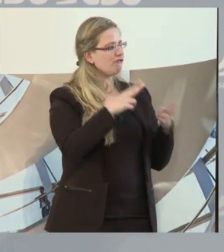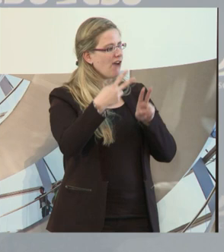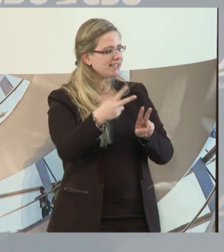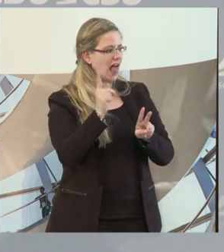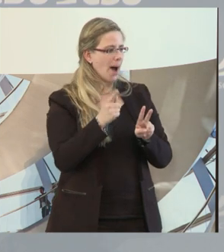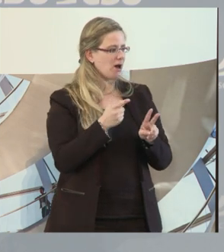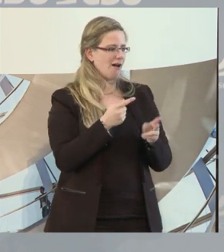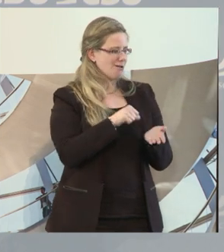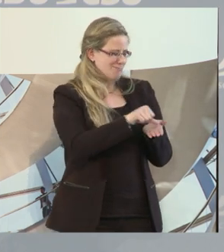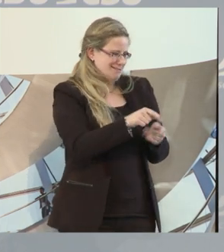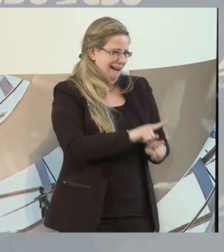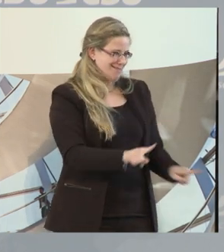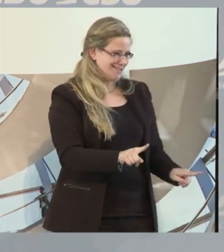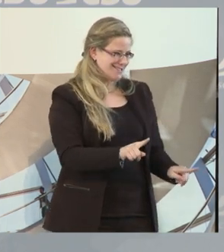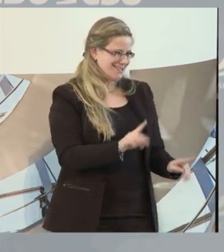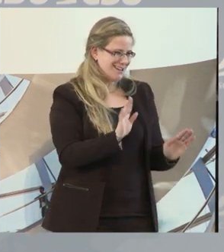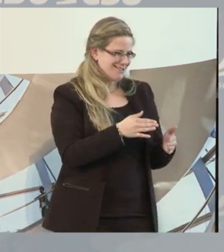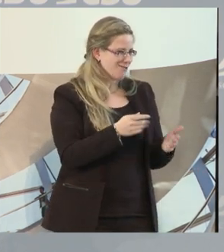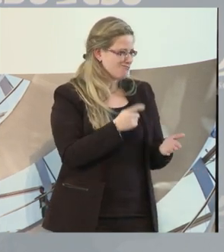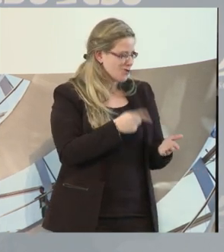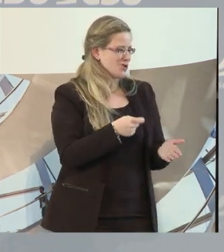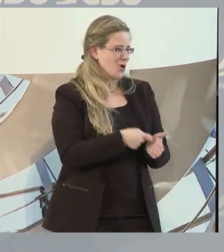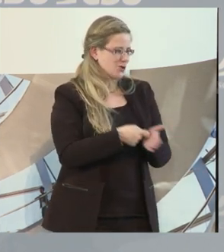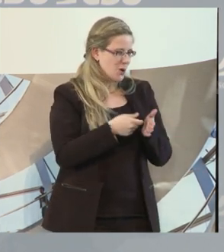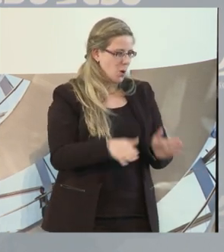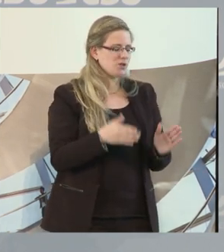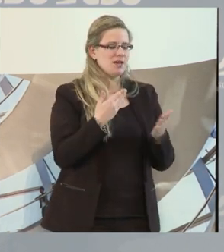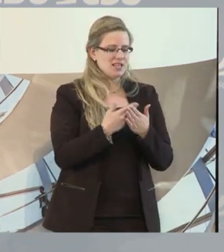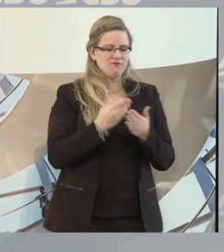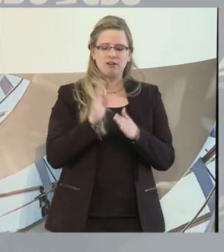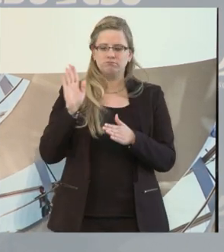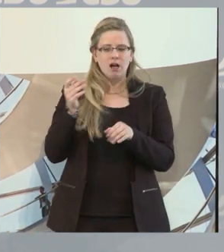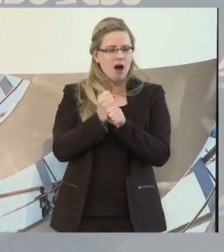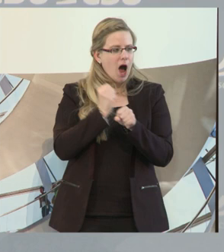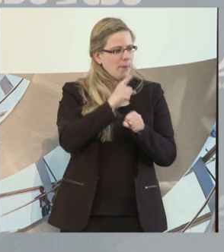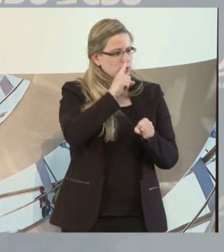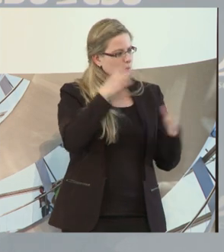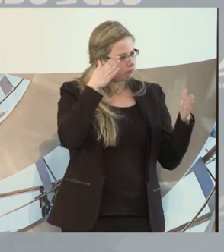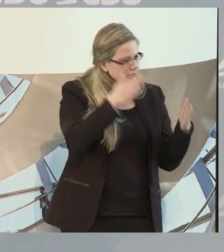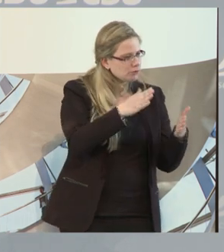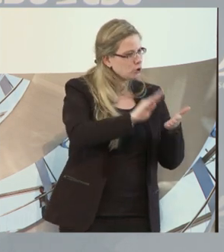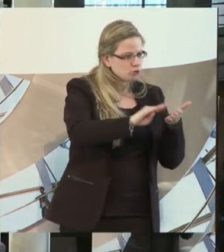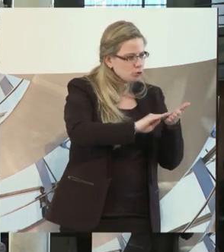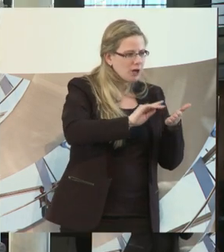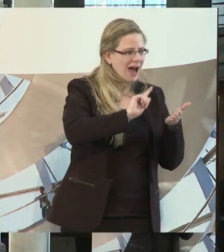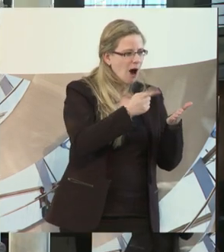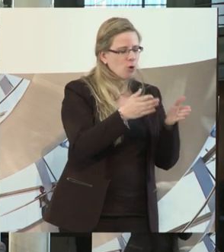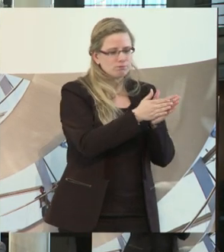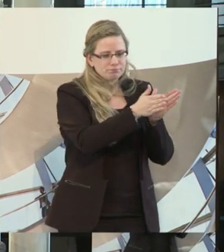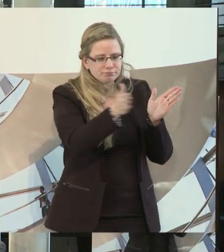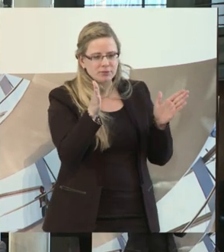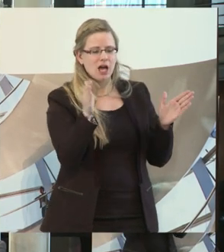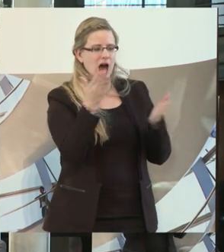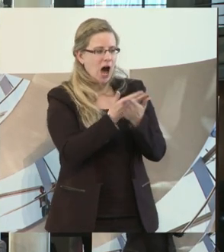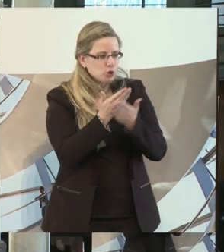hat sich inzwischen auf verschiedene Bereiche ausgeweitet, also nicht nur Schule, sondern auch Ausbildung, Beruf, Gesellschaft. Und